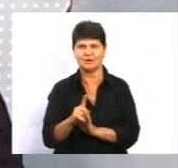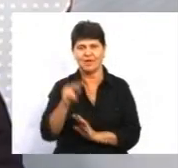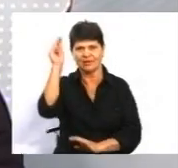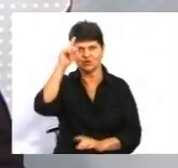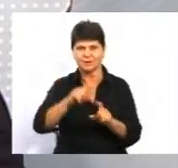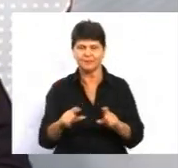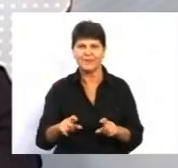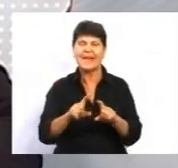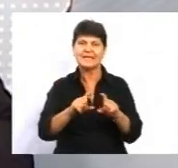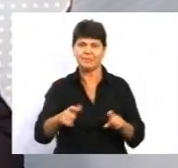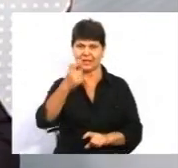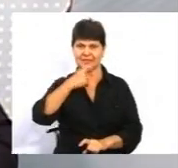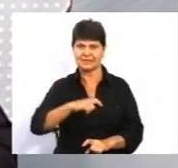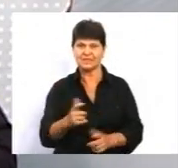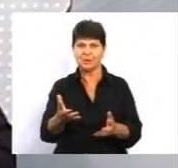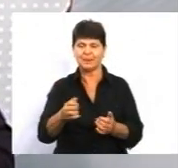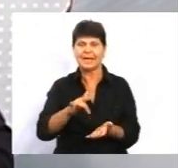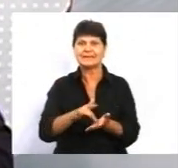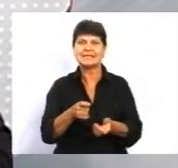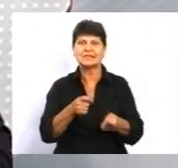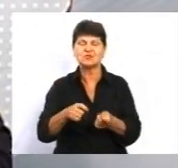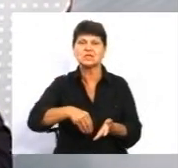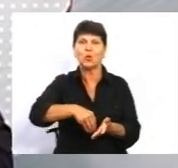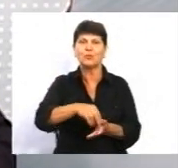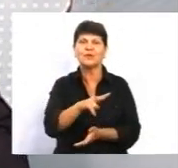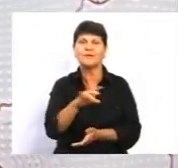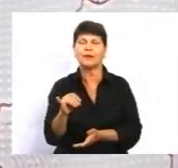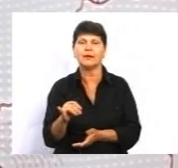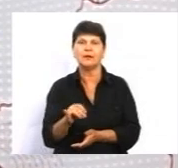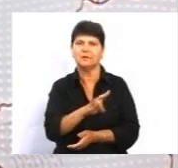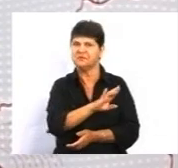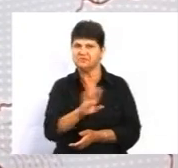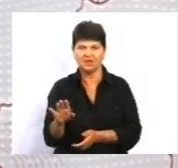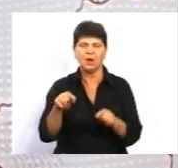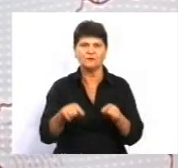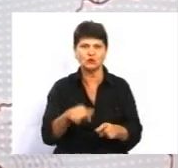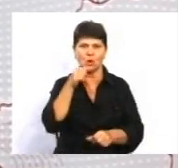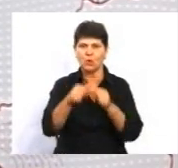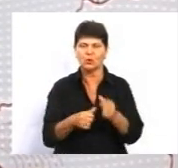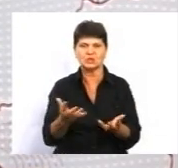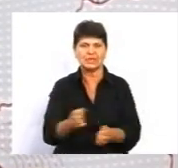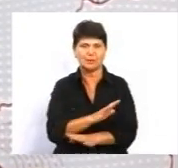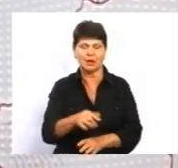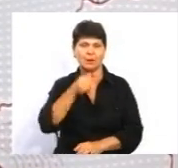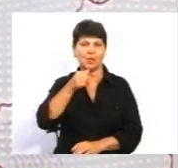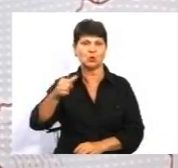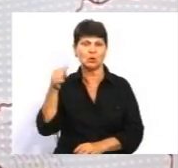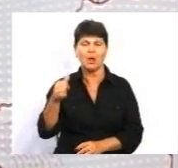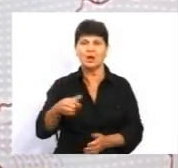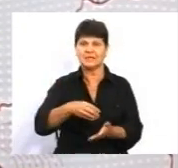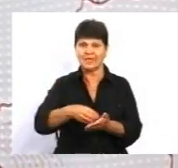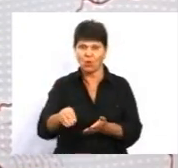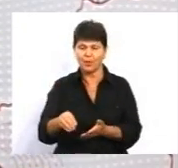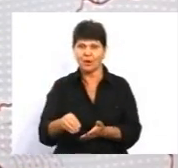Департамент бере на себе централізовані якісь закупівлі? Які це? Ні, ми в цьому році не брали. В минулому році ми закупили, до речі,